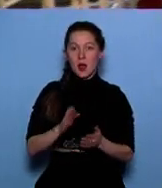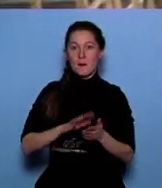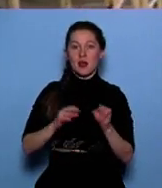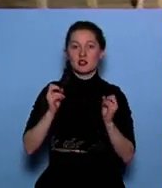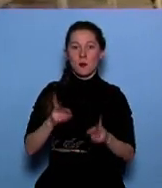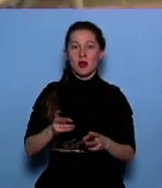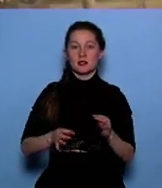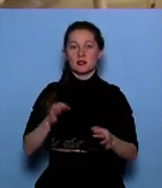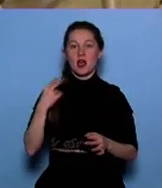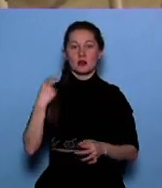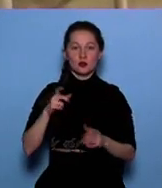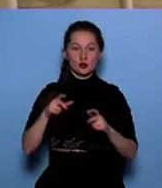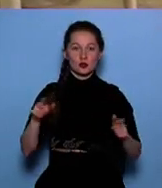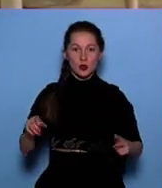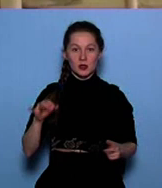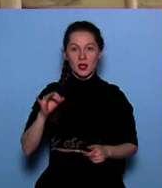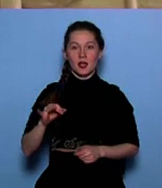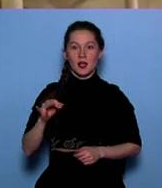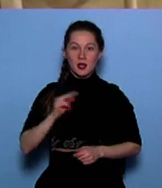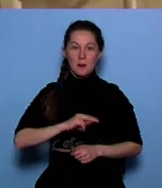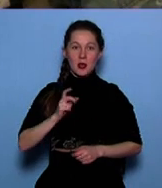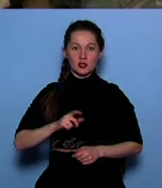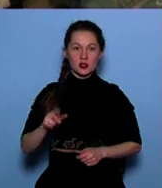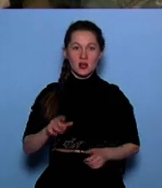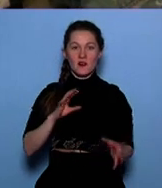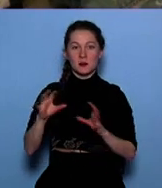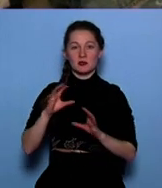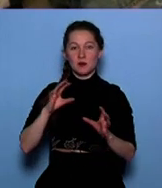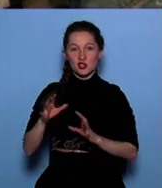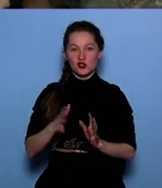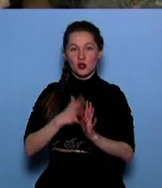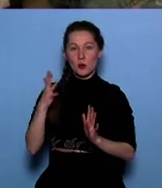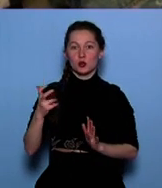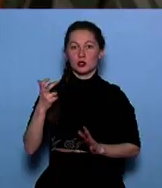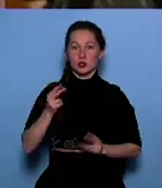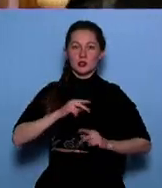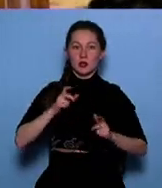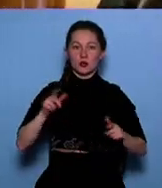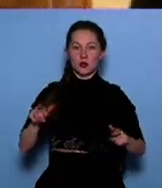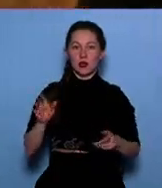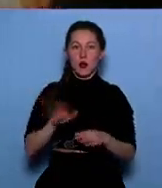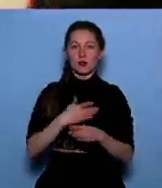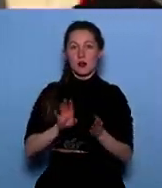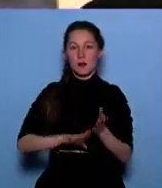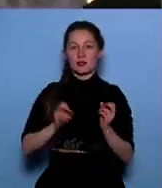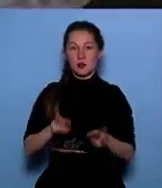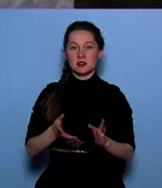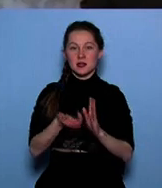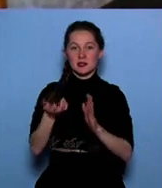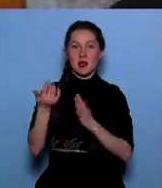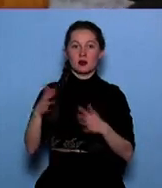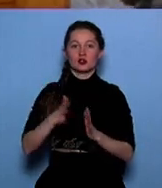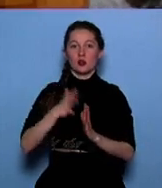персонала исправительных учреждений Удмуртии обеспечивают чуть более 500 сотрудников отделов безопасности. С начала года они изъяли более 300